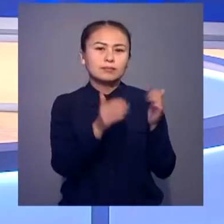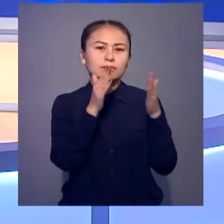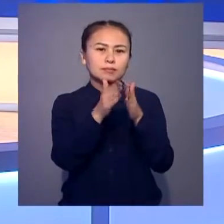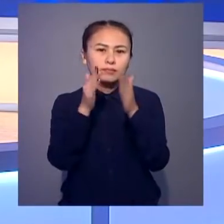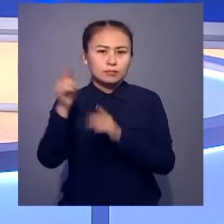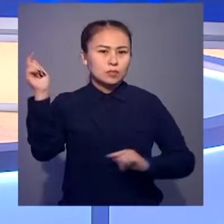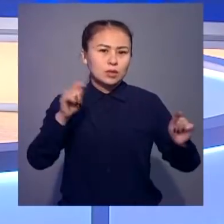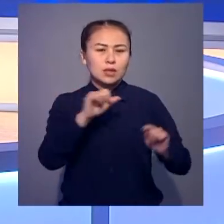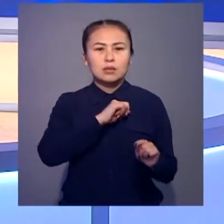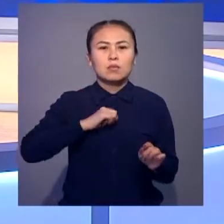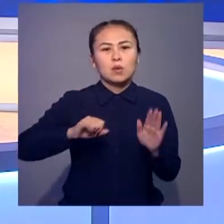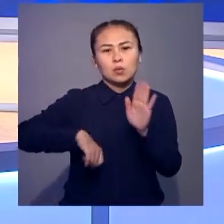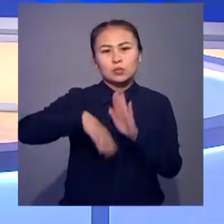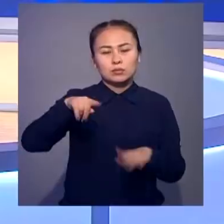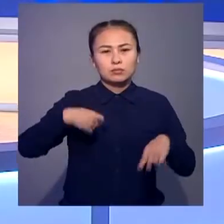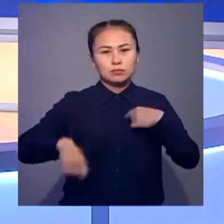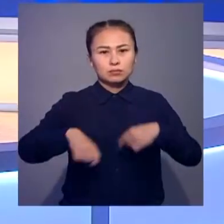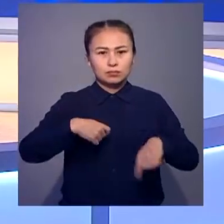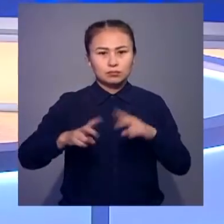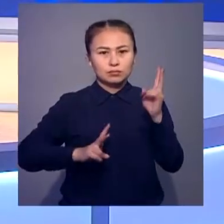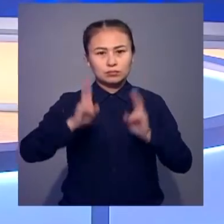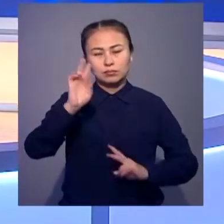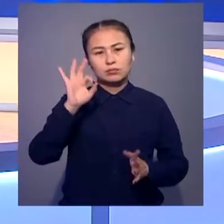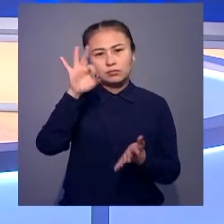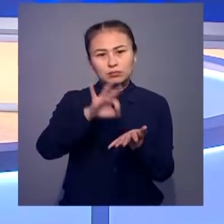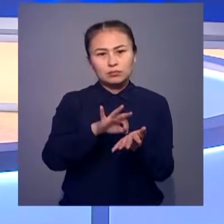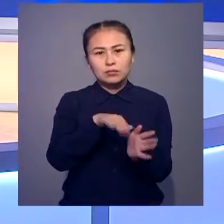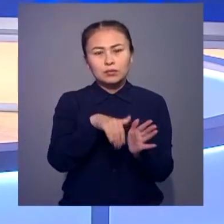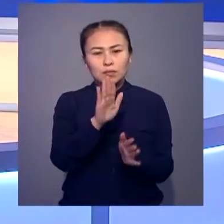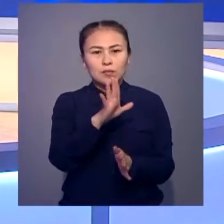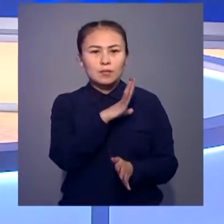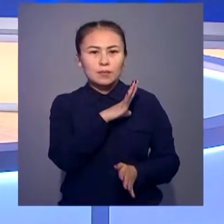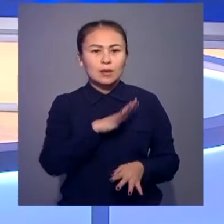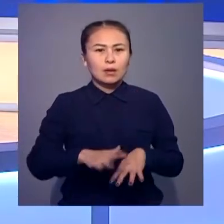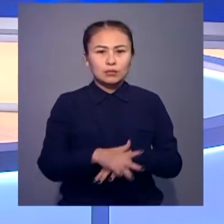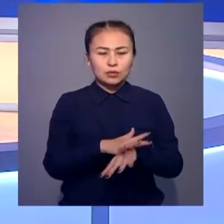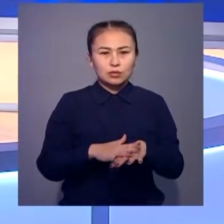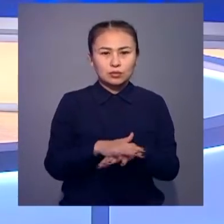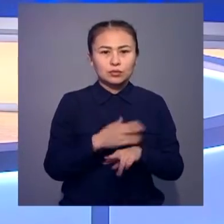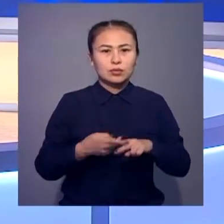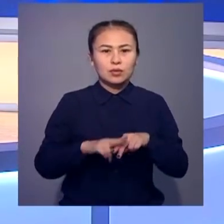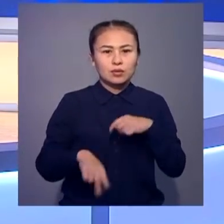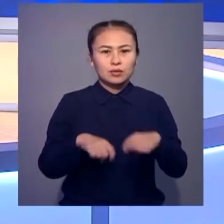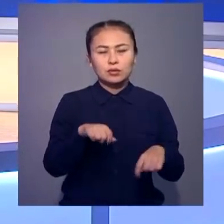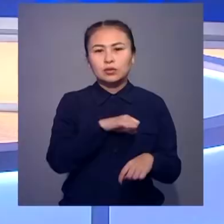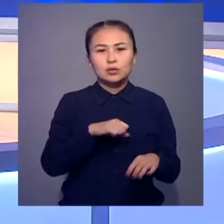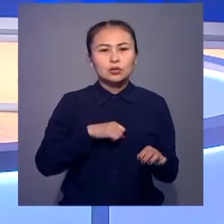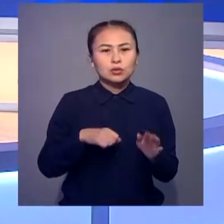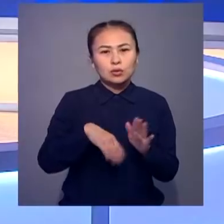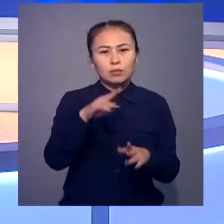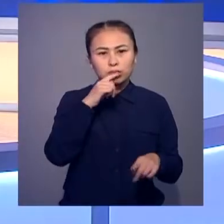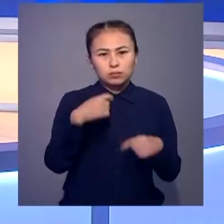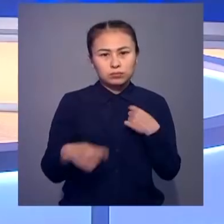үркделіп үздік атанған ұтандық тавар өндірішілер, өндірісік мақсаттағы үздік таварлар, қалық тұтынатын үздік таварлар және